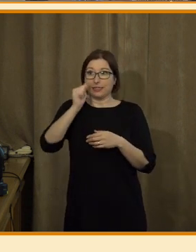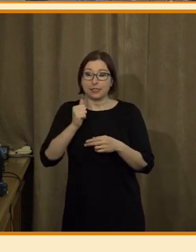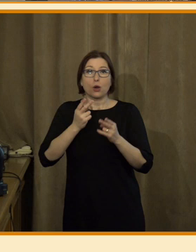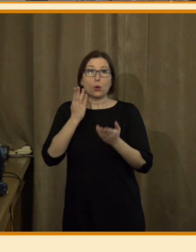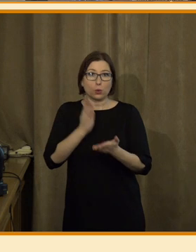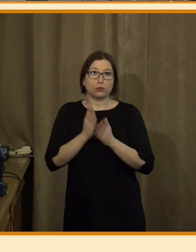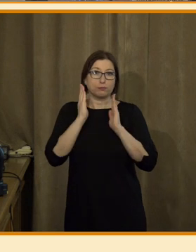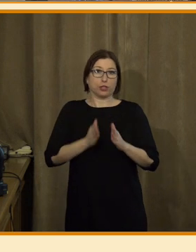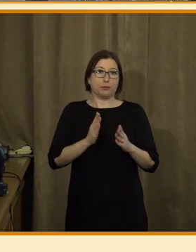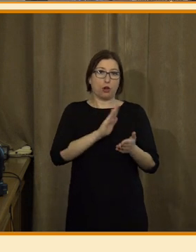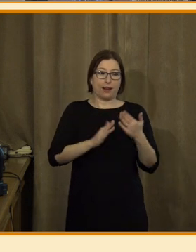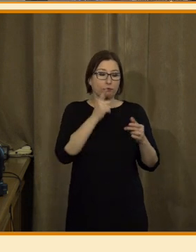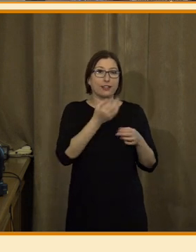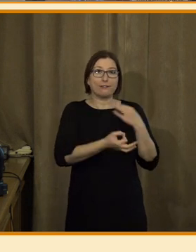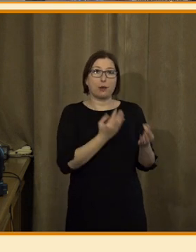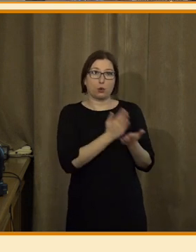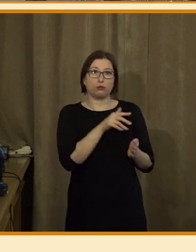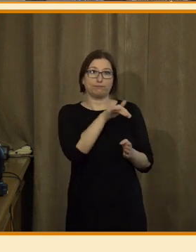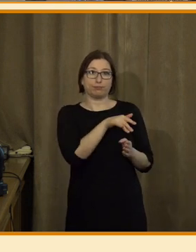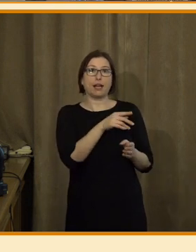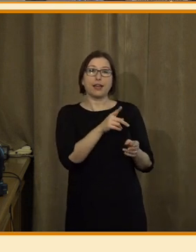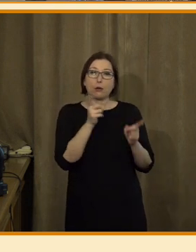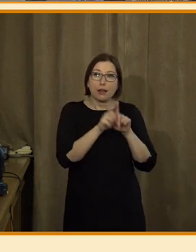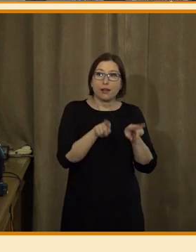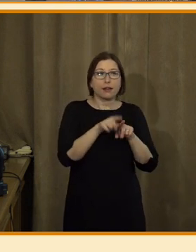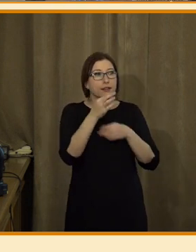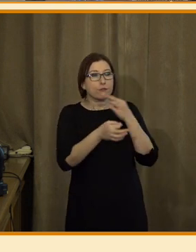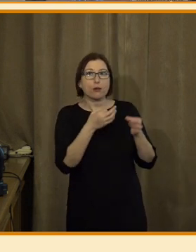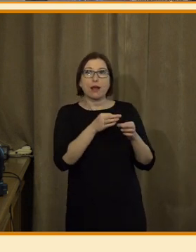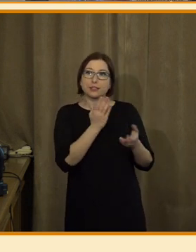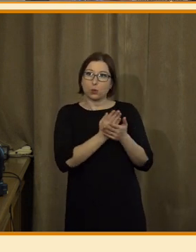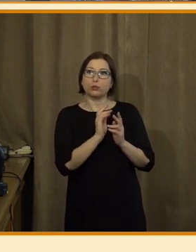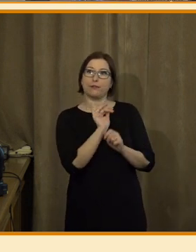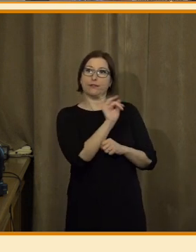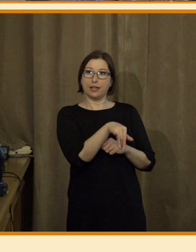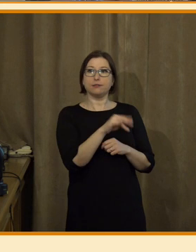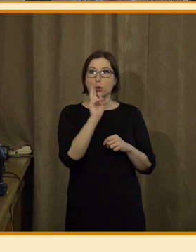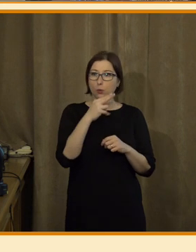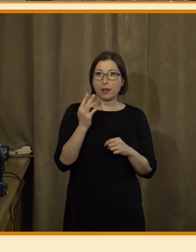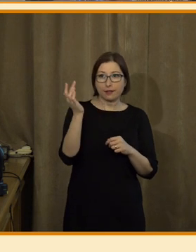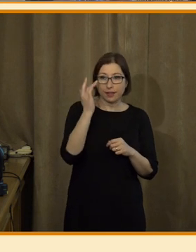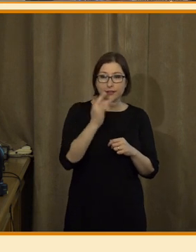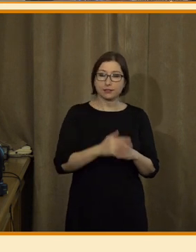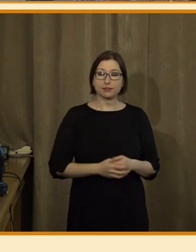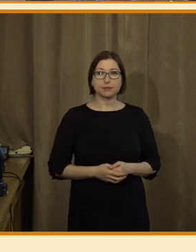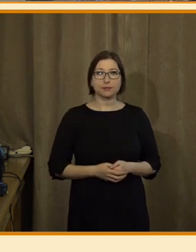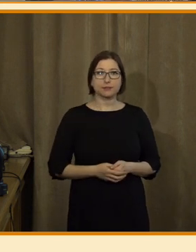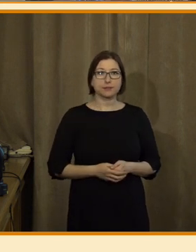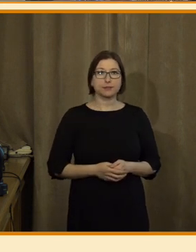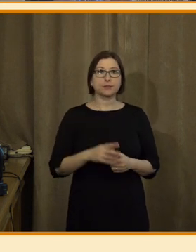mohly dělat rovnou, protože tuto rutinní práci za ně zastal právě algoritmus.